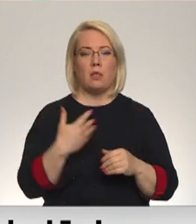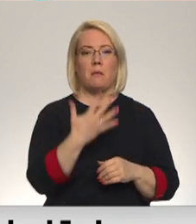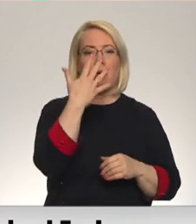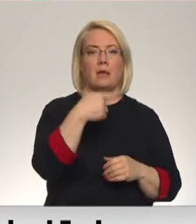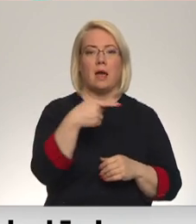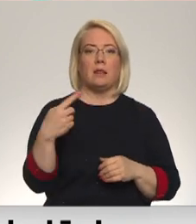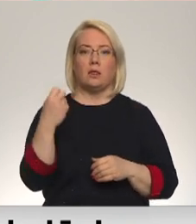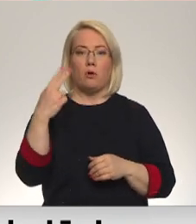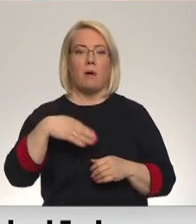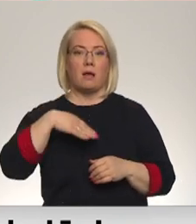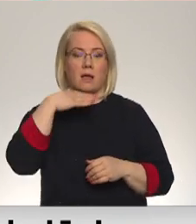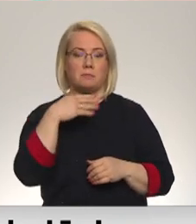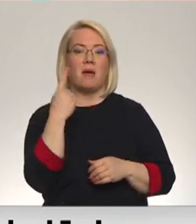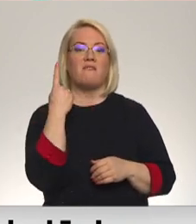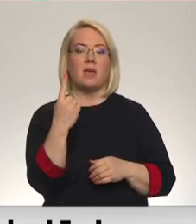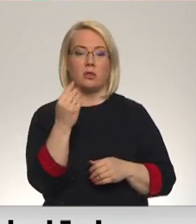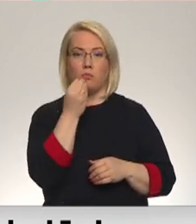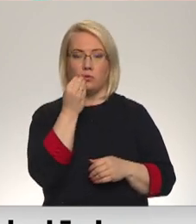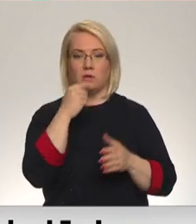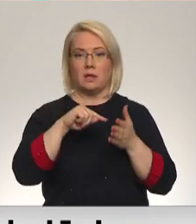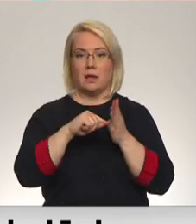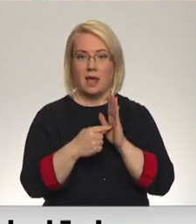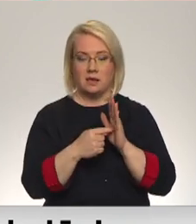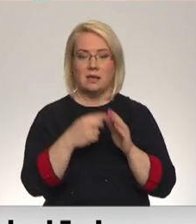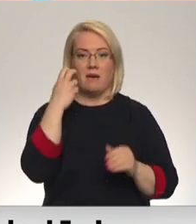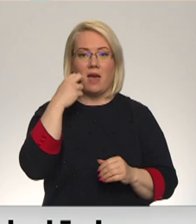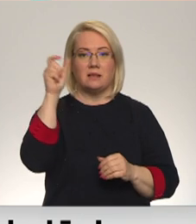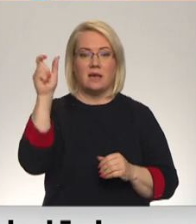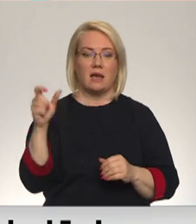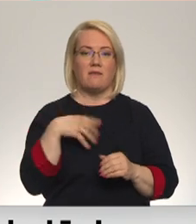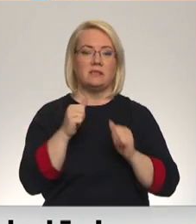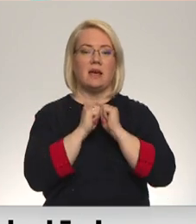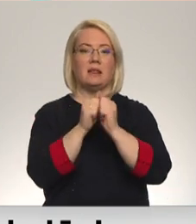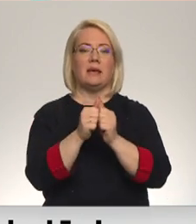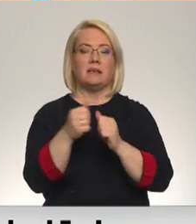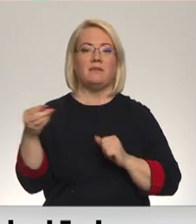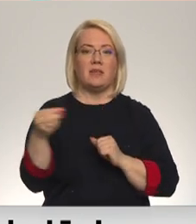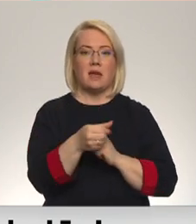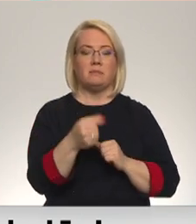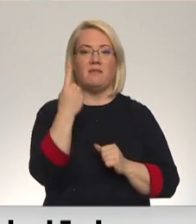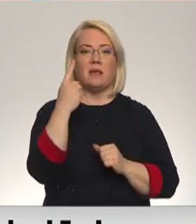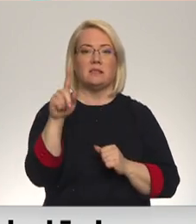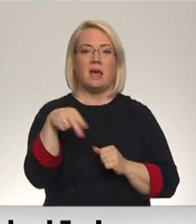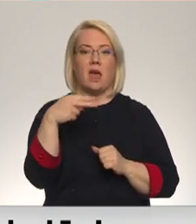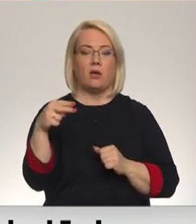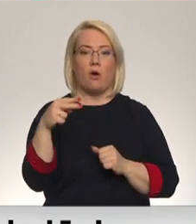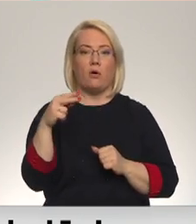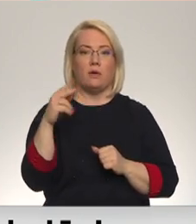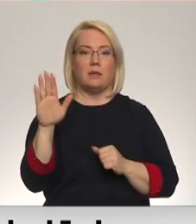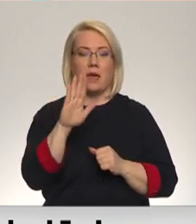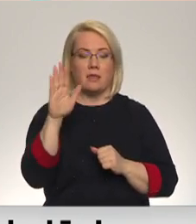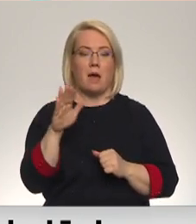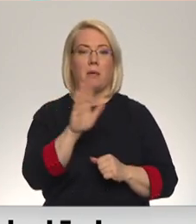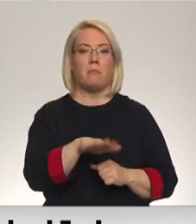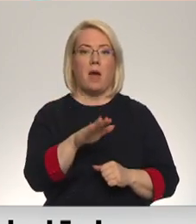par vienu maltīti, vienā vecākiem būtu jārētnās līdzfinansējuma eiro dienā. Pirmskolas iestārēs, kur